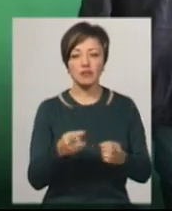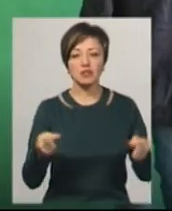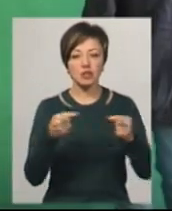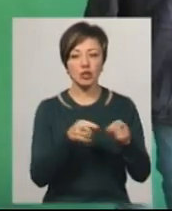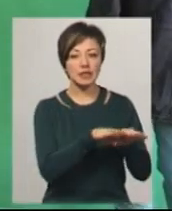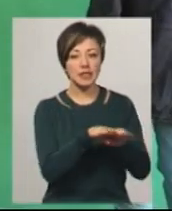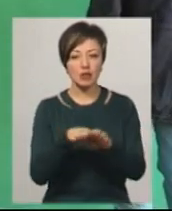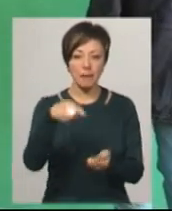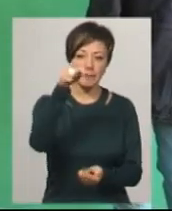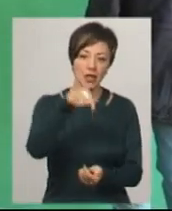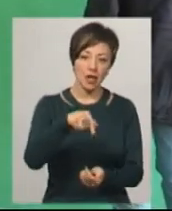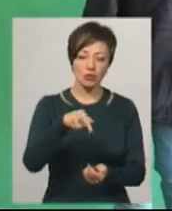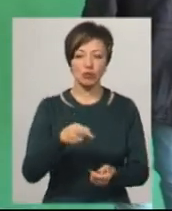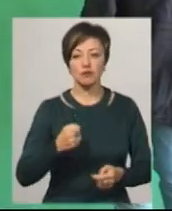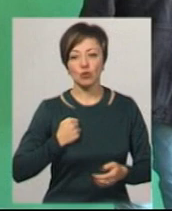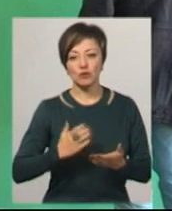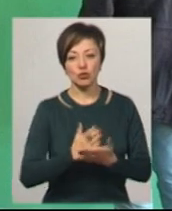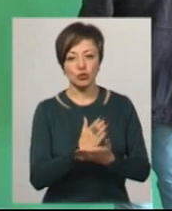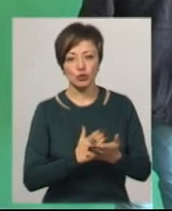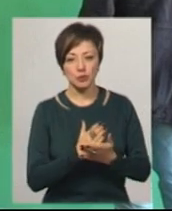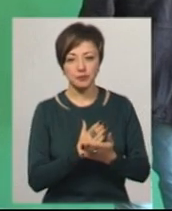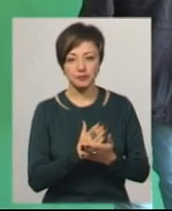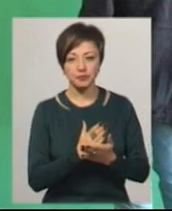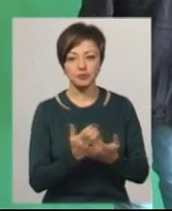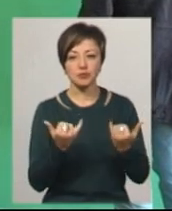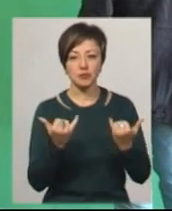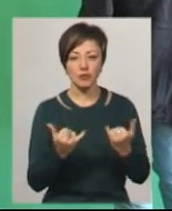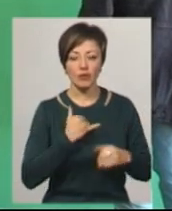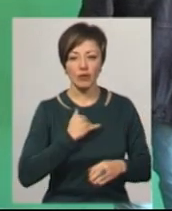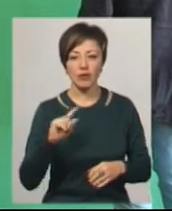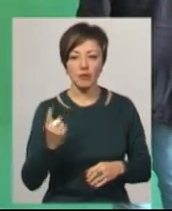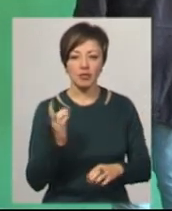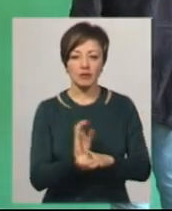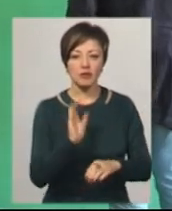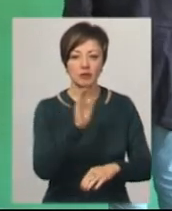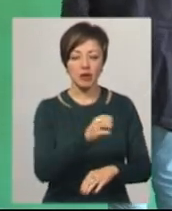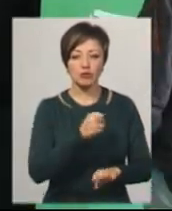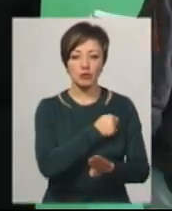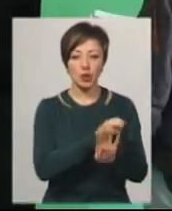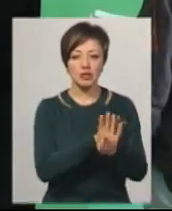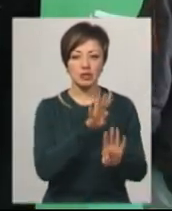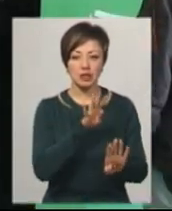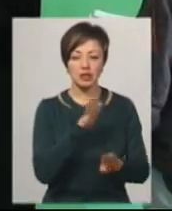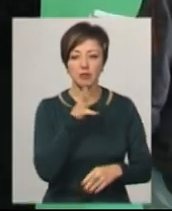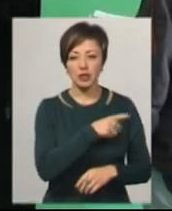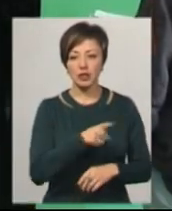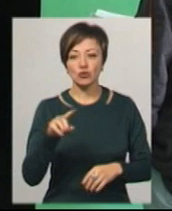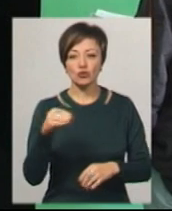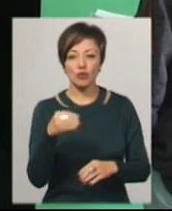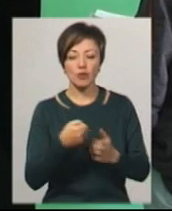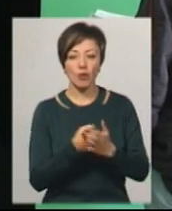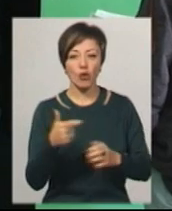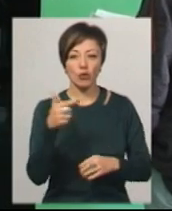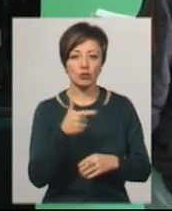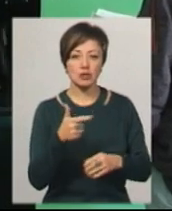ступень 13 вік до далі проходження військової служби. Сьогодні в нас буде перша відправка до Збройних сил. В період з жовтня по грудню планується